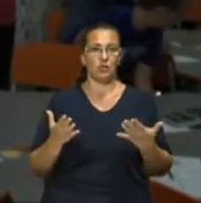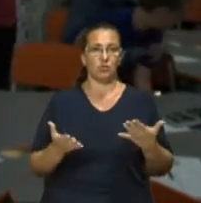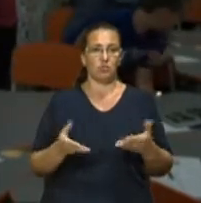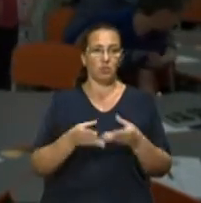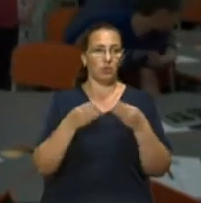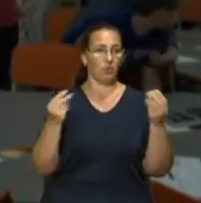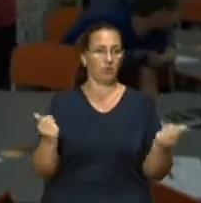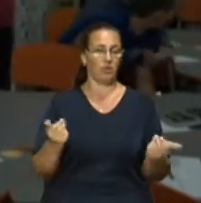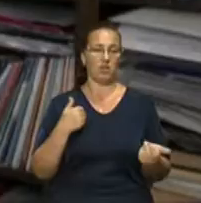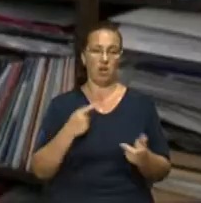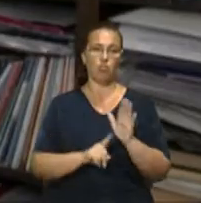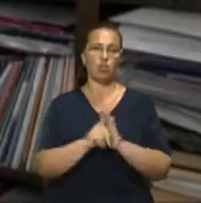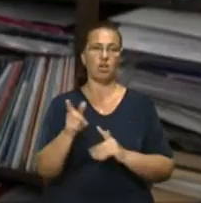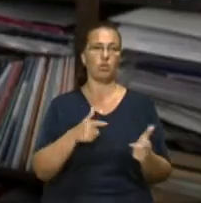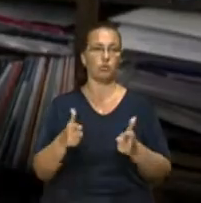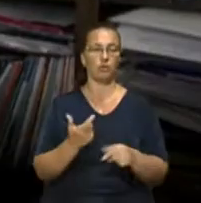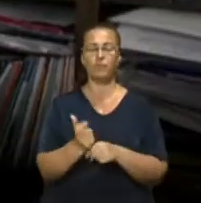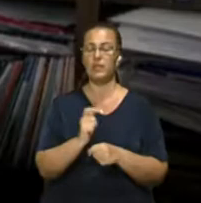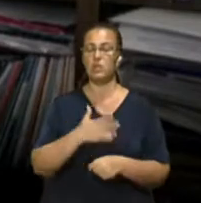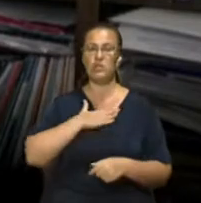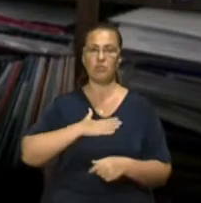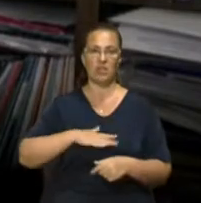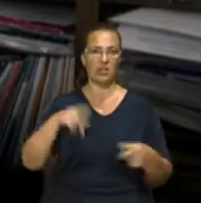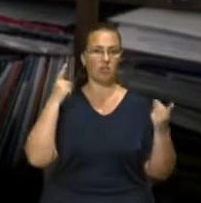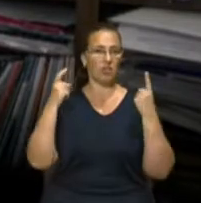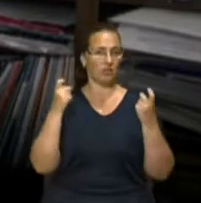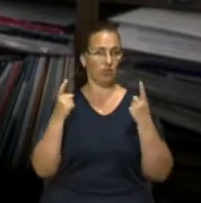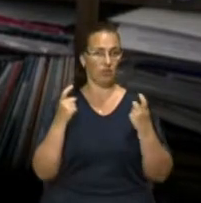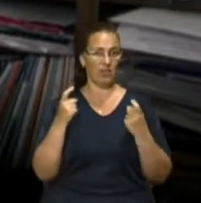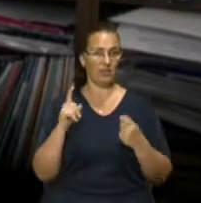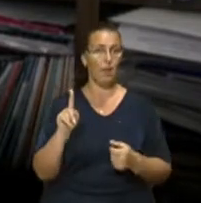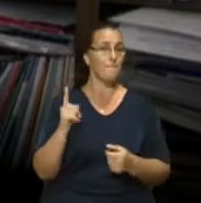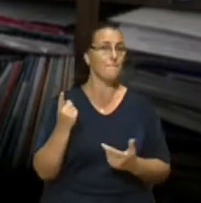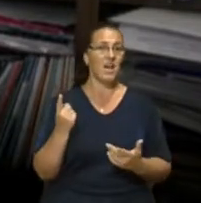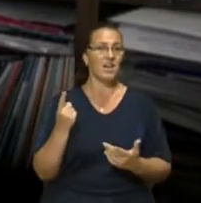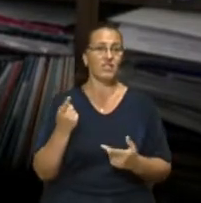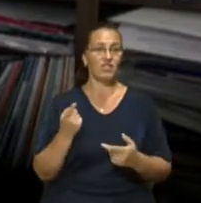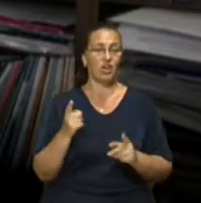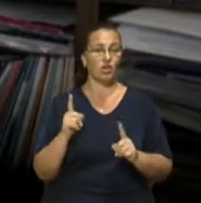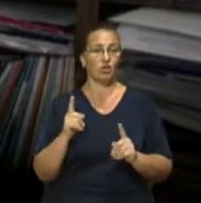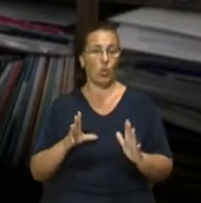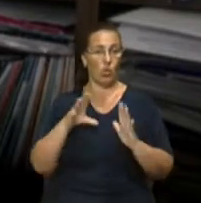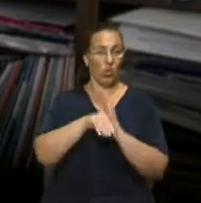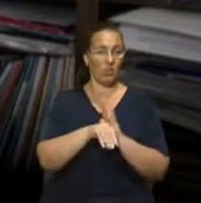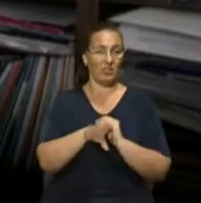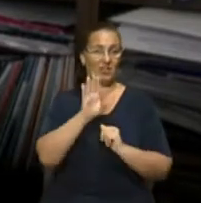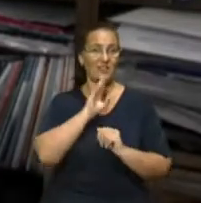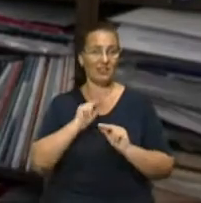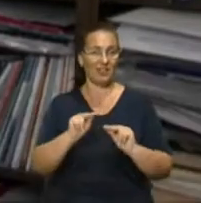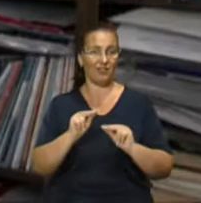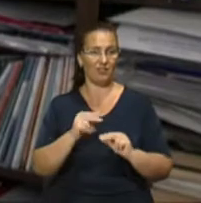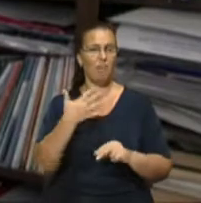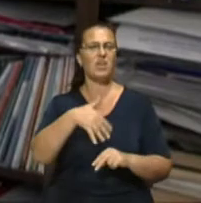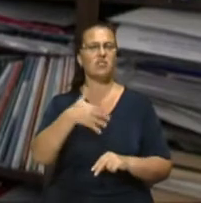почала готуватися. Дуже приємна інформація. Перша, яка була, що вона вийшла в 50 кращих